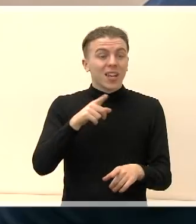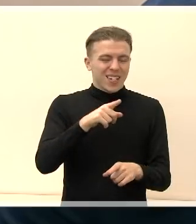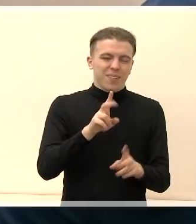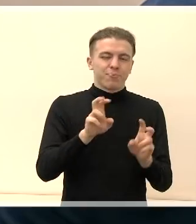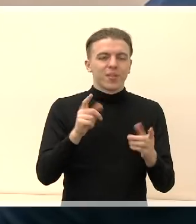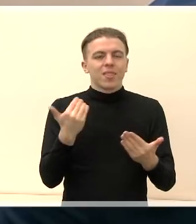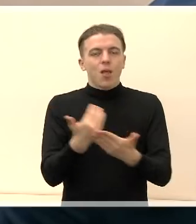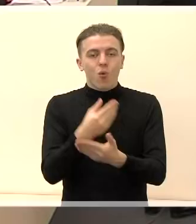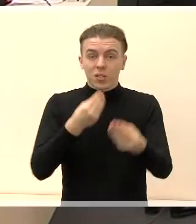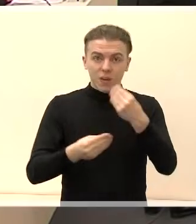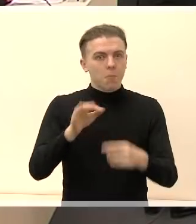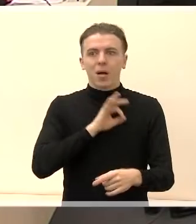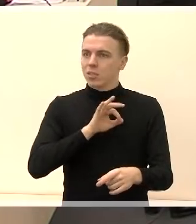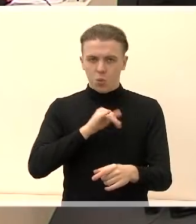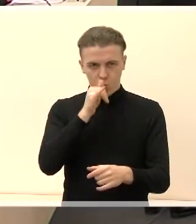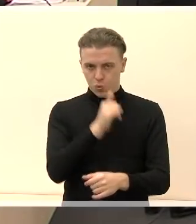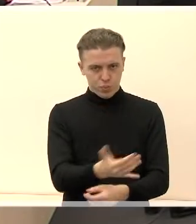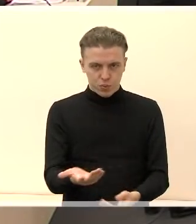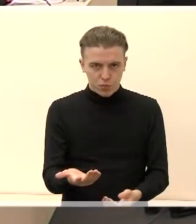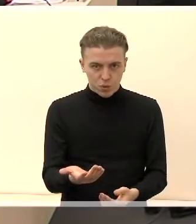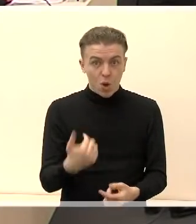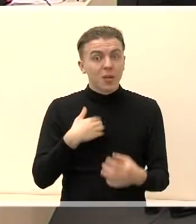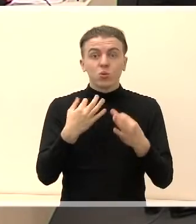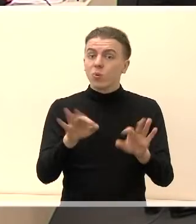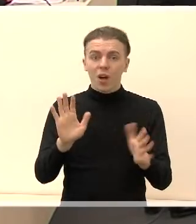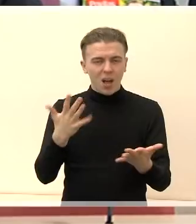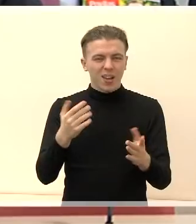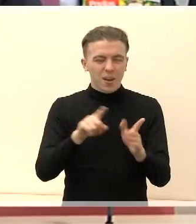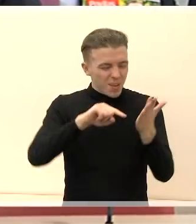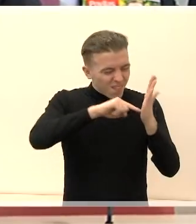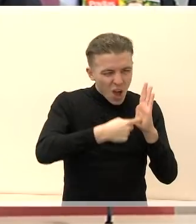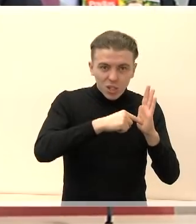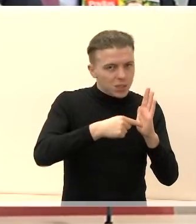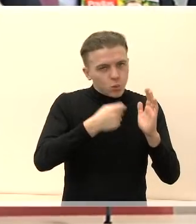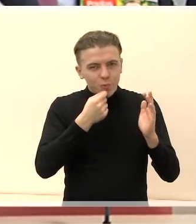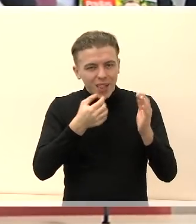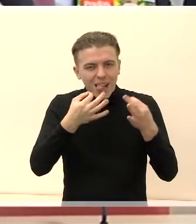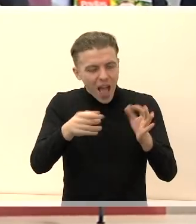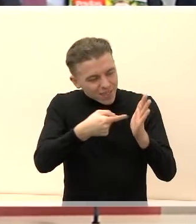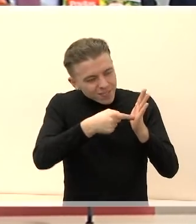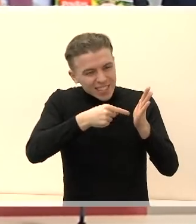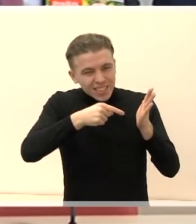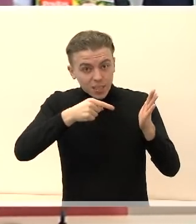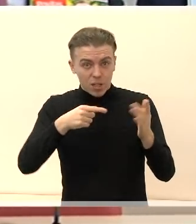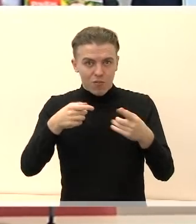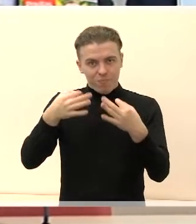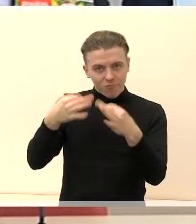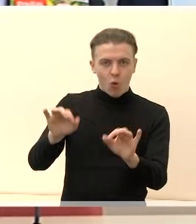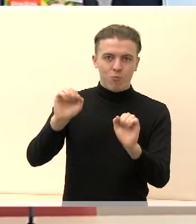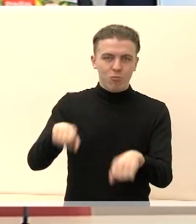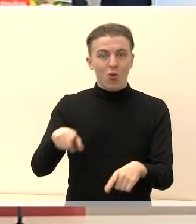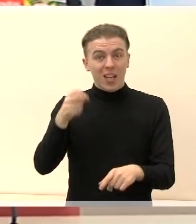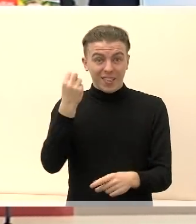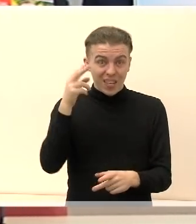pasinaudoti. Ką mes siūlom? Mes siūlom truputį atlaisvinti šitus varžtus, padaryti lankstesnę programą ir tikrai būtų galima 12